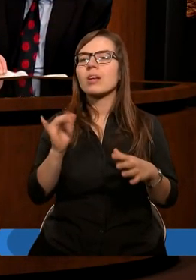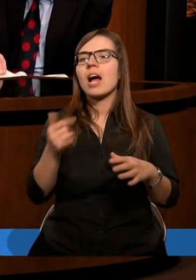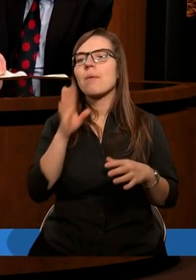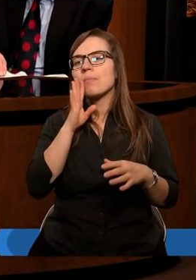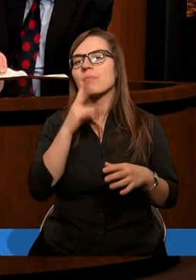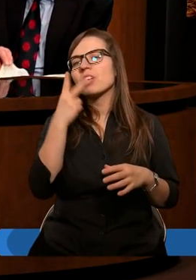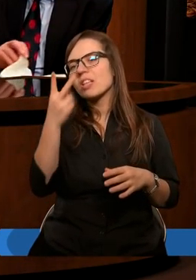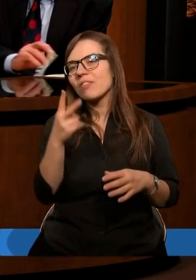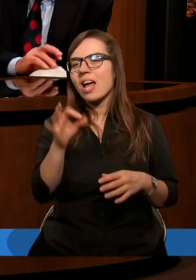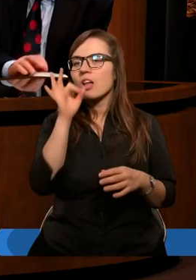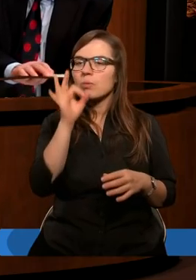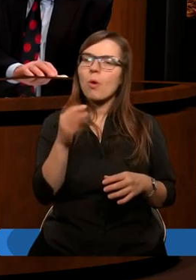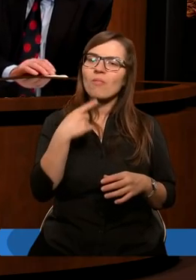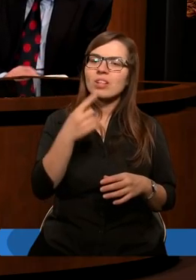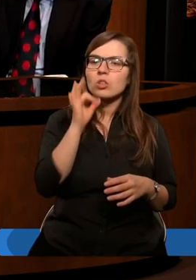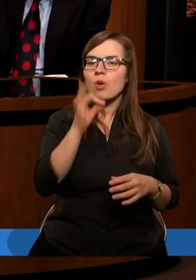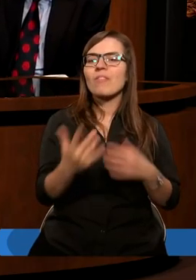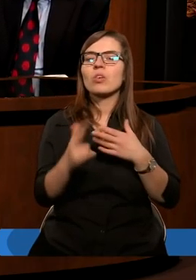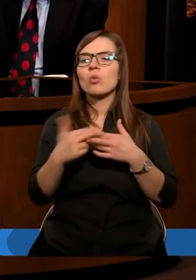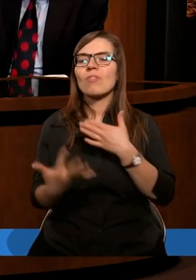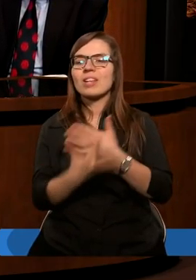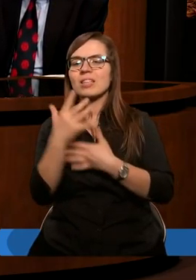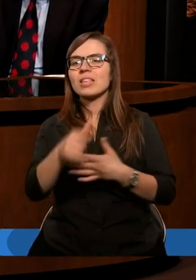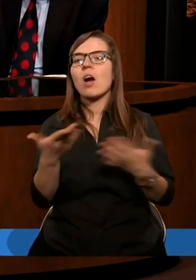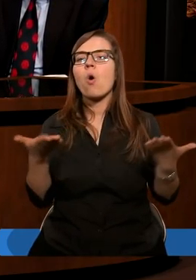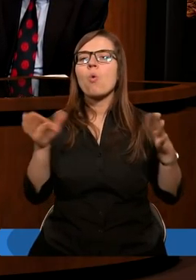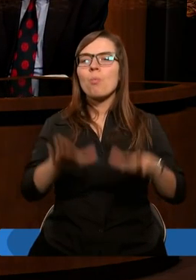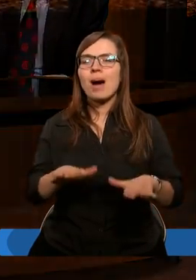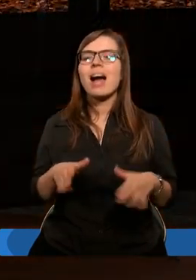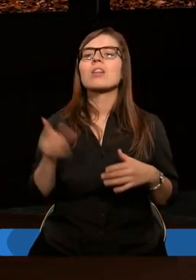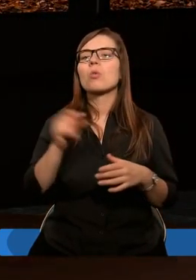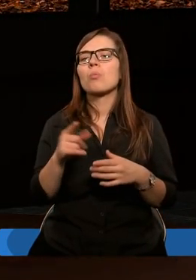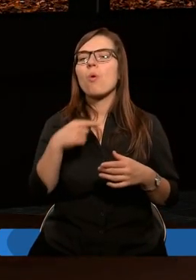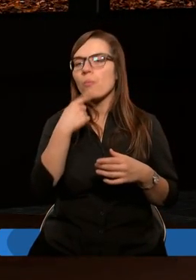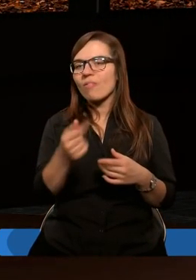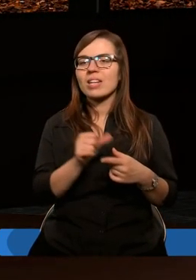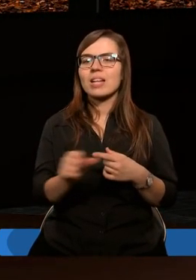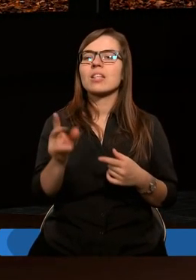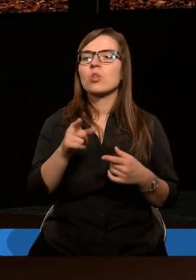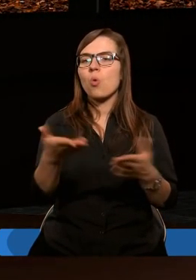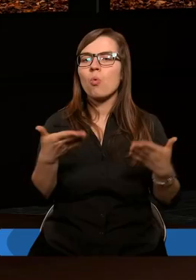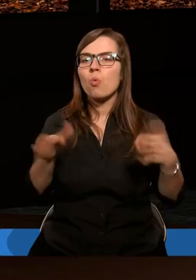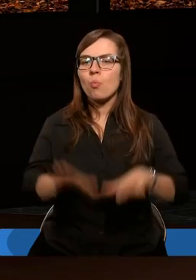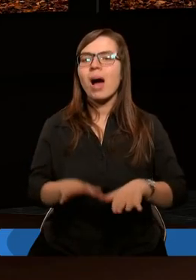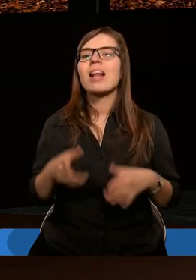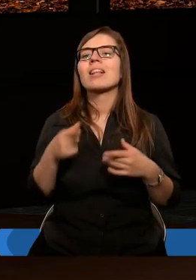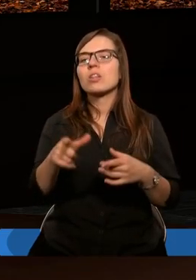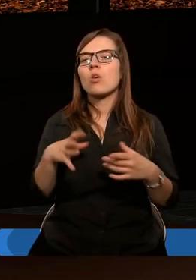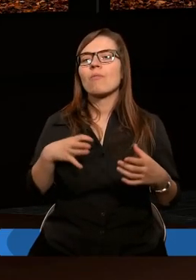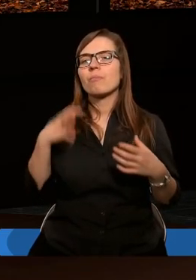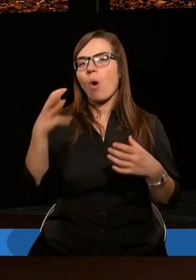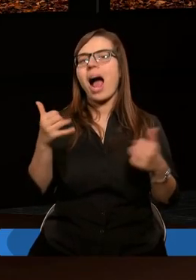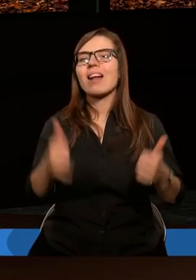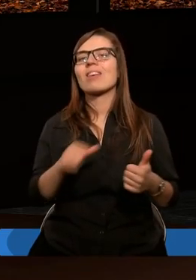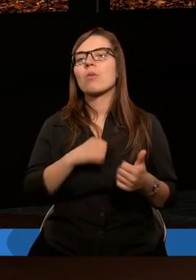takie dwie dobre powiedzmy rzeczy, które wyniknęły z tego ich upadku, bo jest powiedziane, że ich upadek stał się